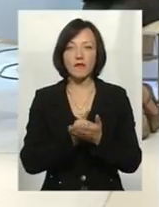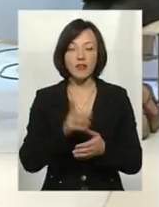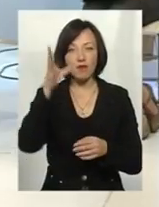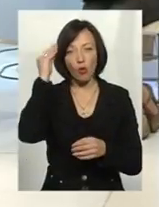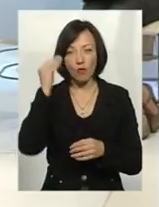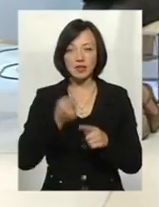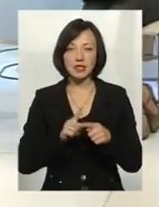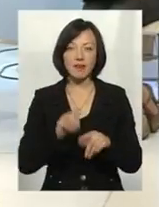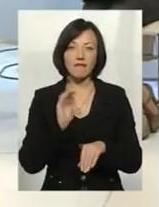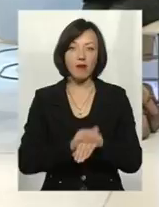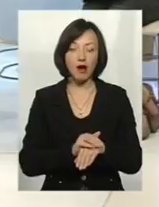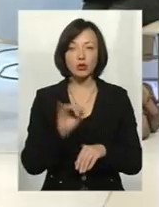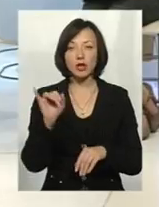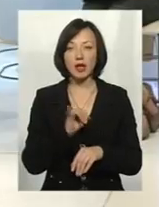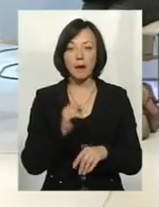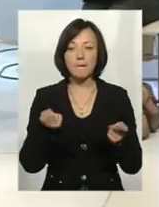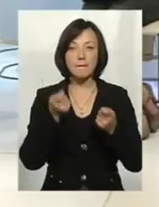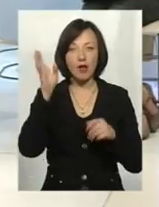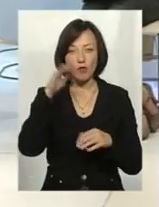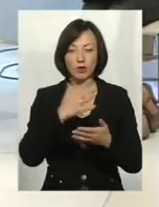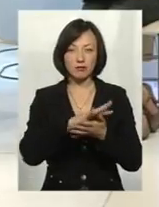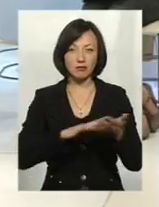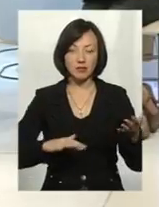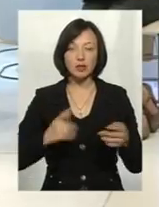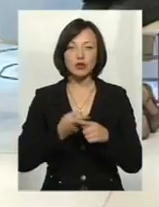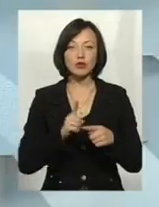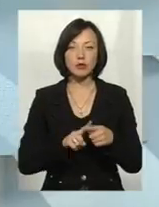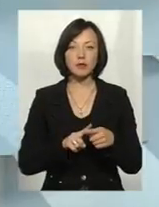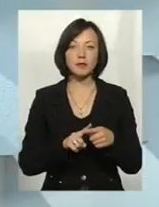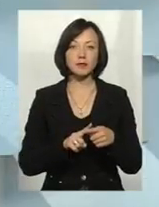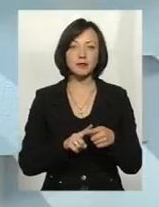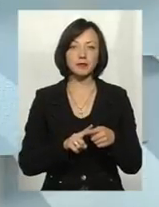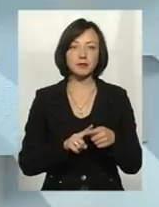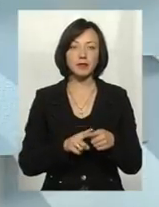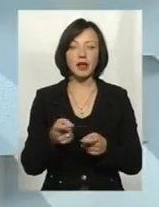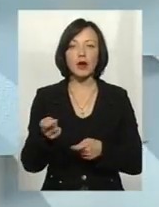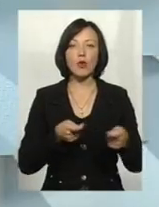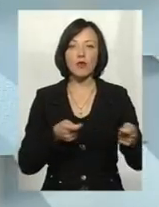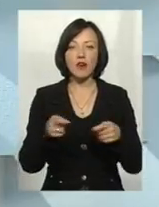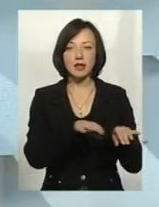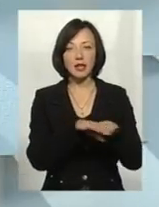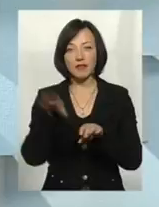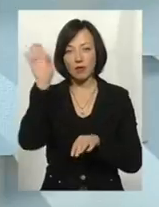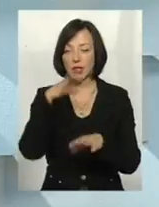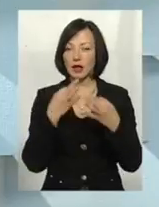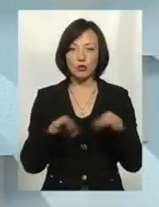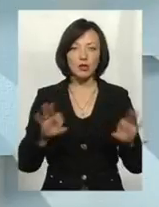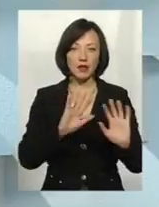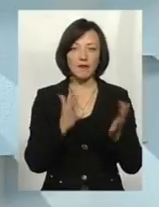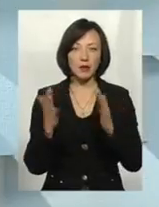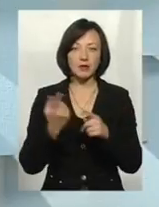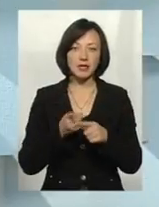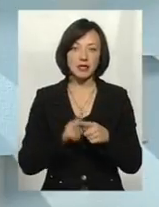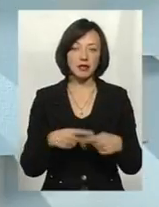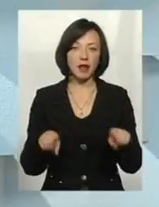враховувати даний фактор і маловоддя. Це все для того, щоб все ж таки регулювати рівень води і не допускати випадків, коли